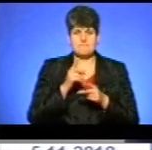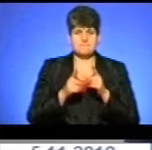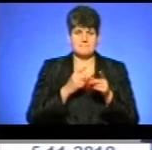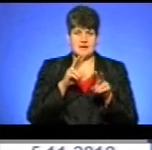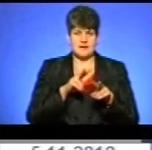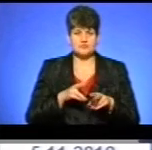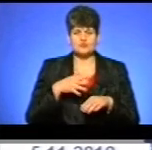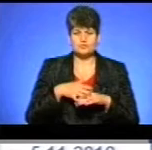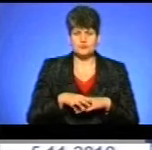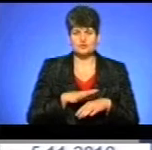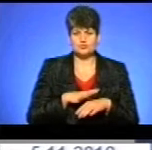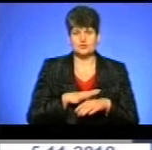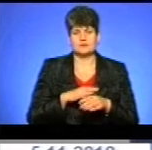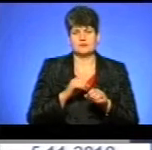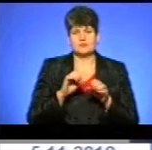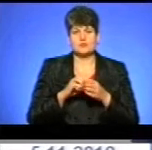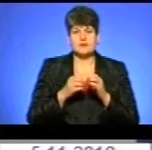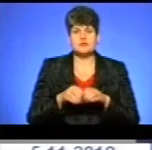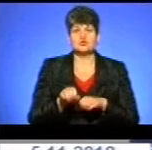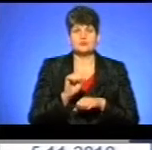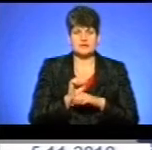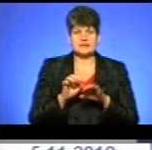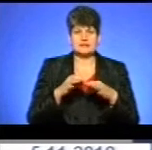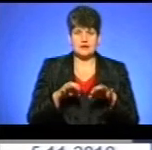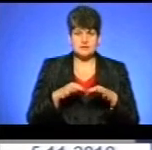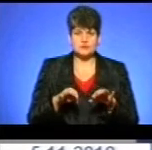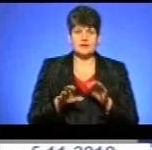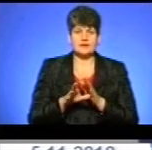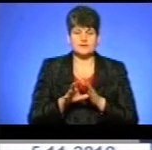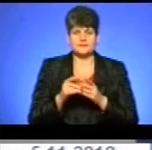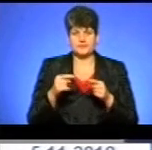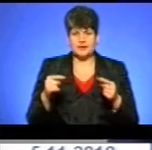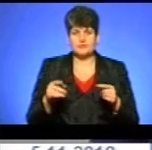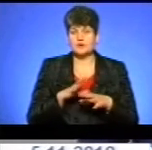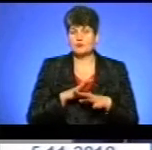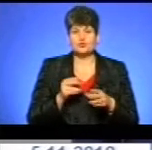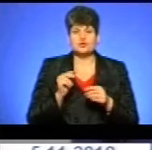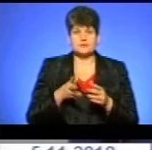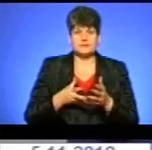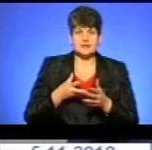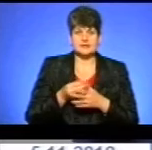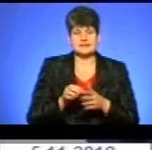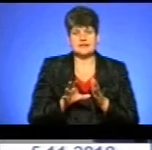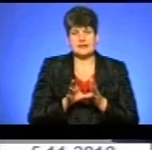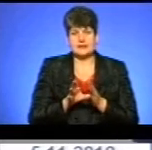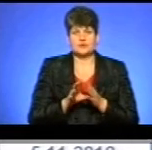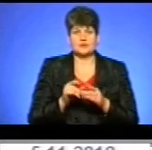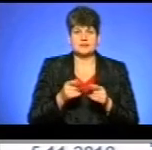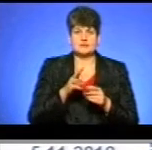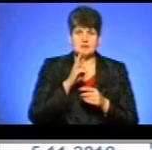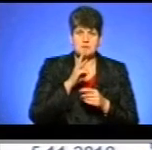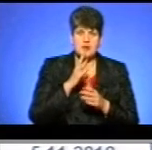зрозуміло, що була загроза зупинки громадського пасажерського транспорту, як електро, так авто. Тому що не було вже чим розраховуватися і за електрику, і по